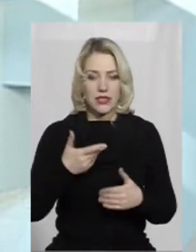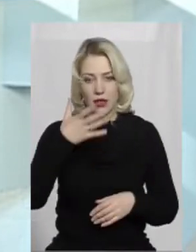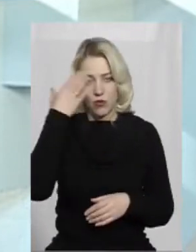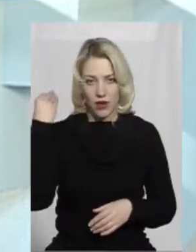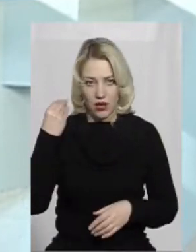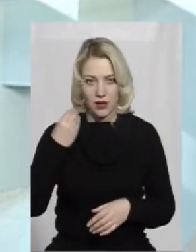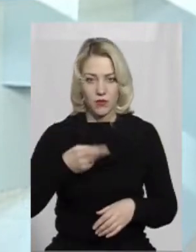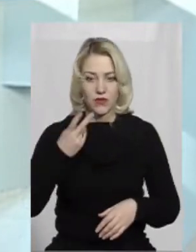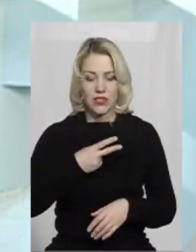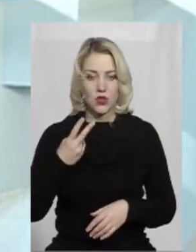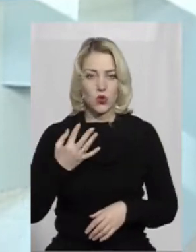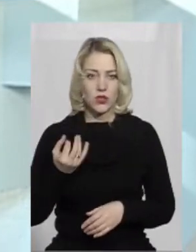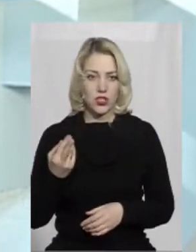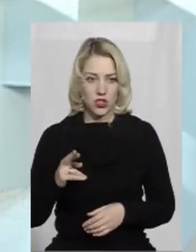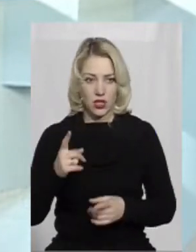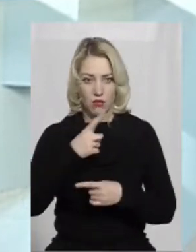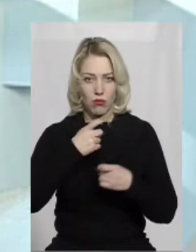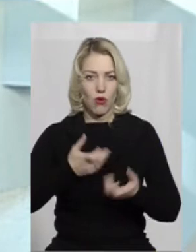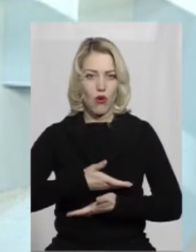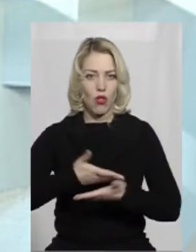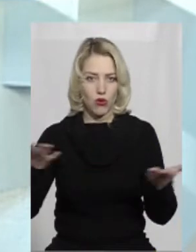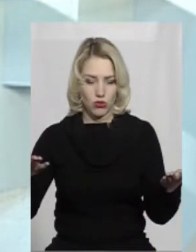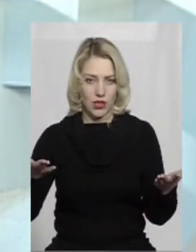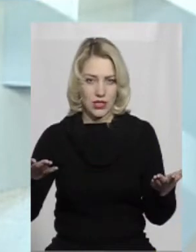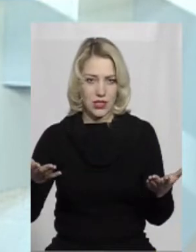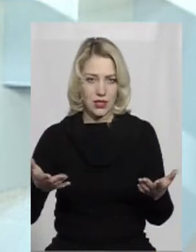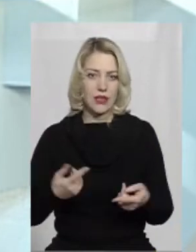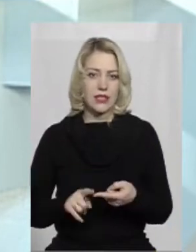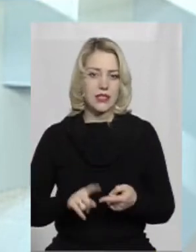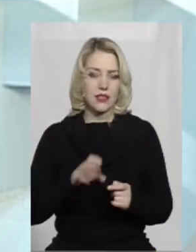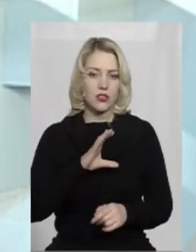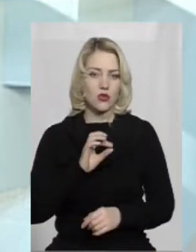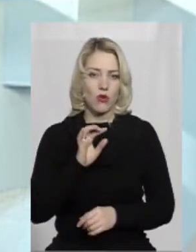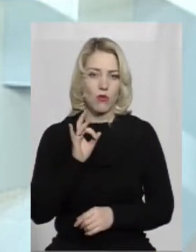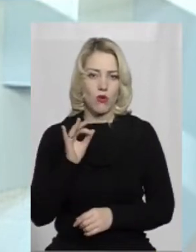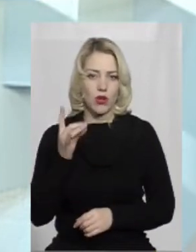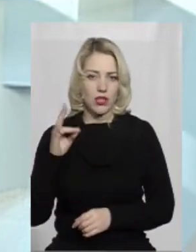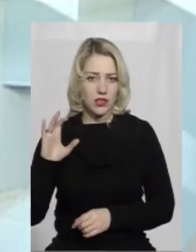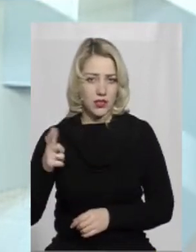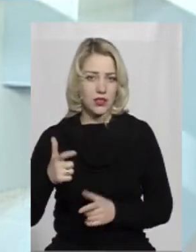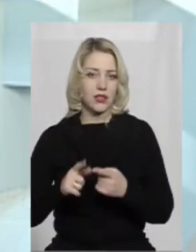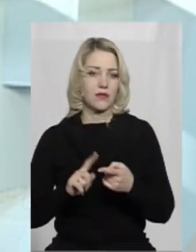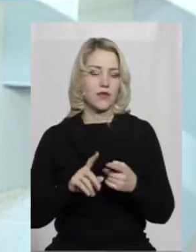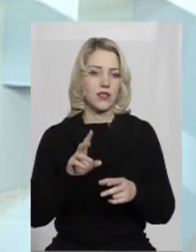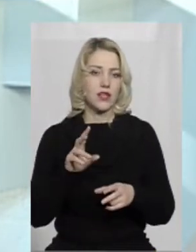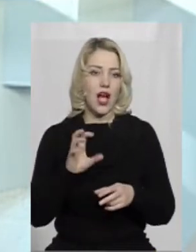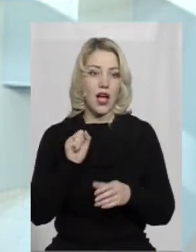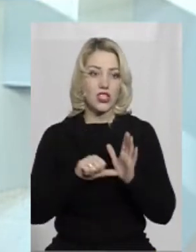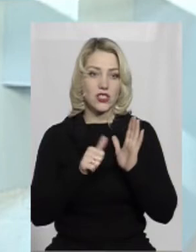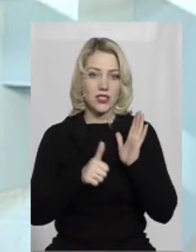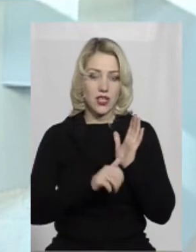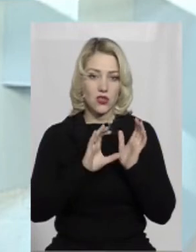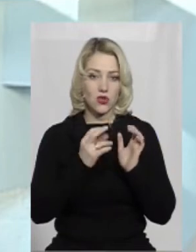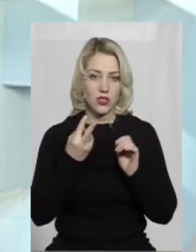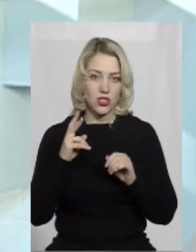забуваємо, 22 січня проголошувалася ця Соборність, а буквально 16